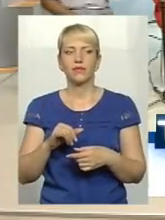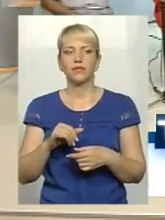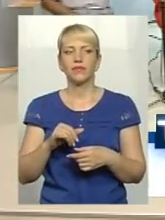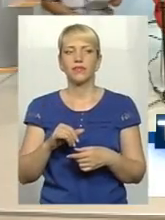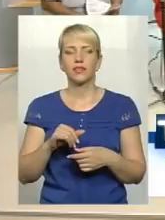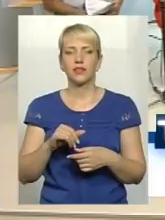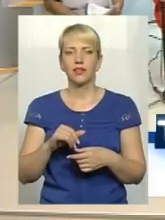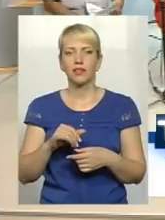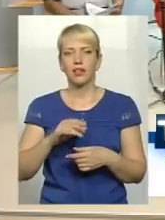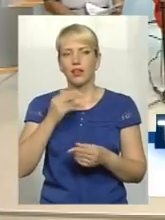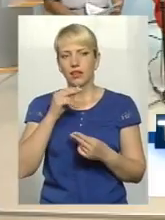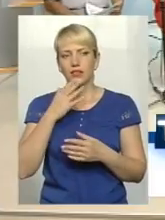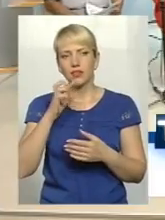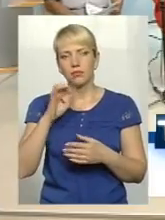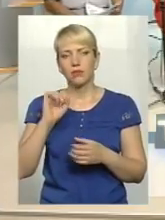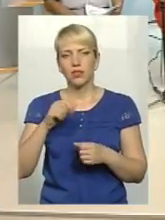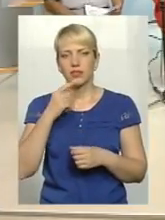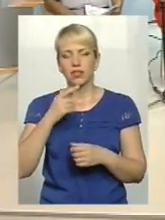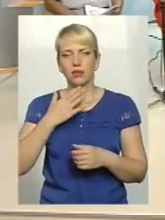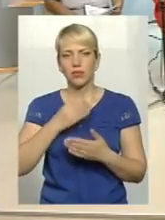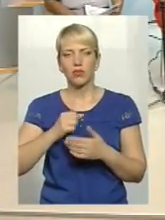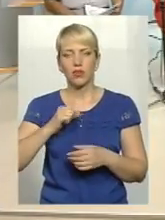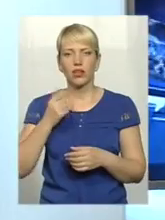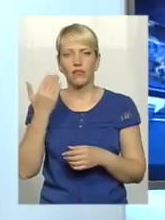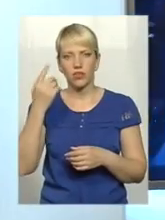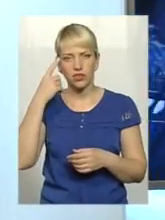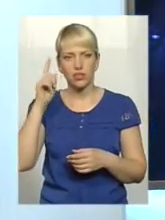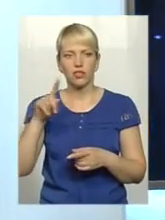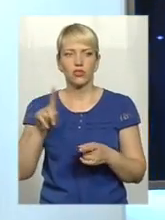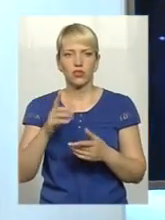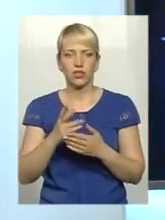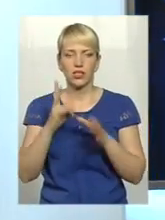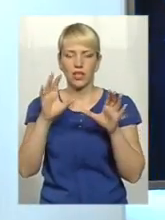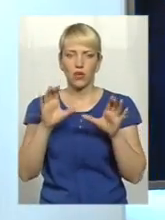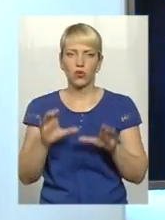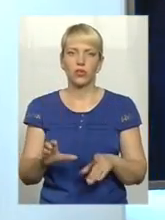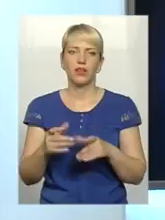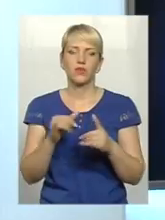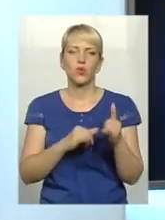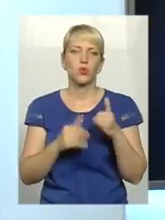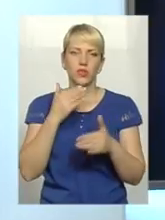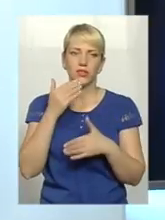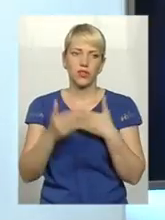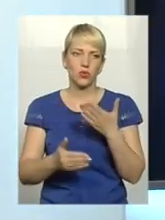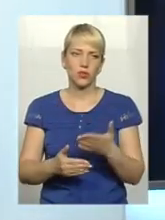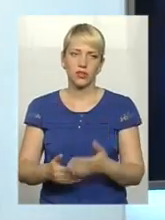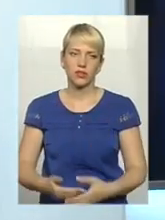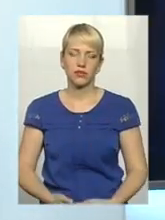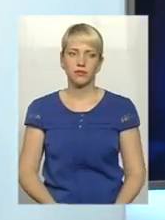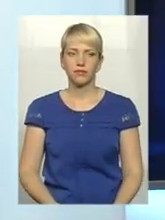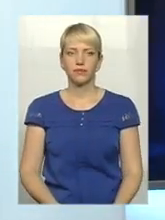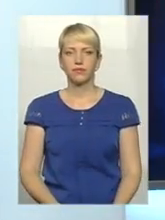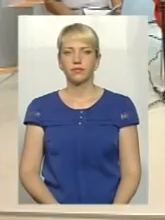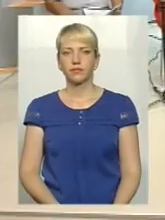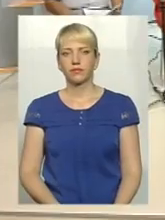можна сказати, мій колега, так, але вони все рівно вже знають, що є певне законодавство, куди їм звернутися, це також,